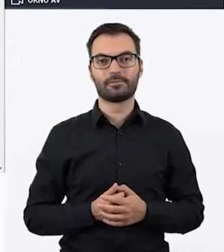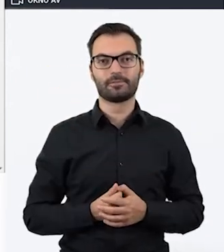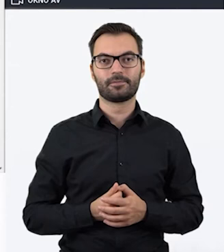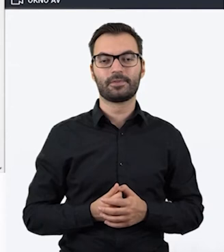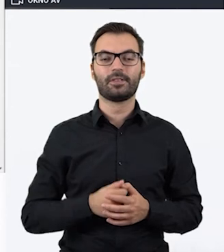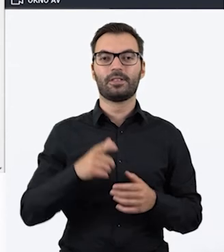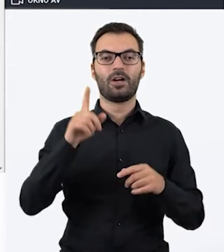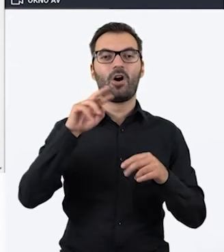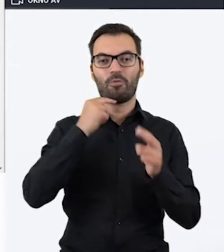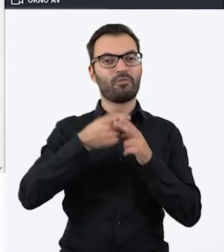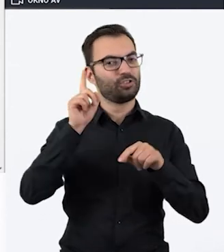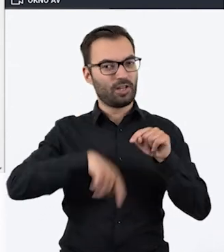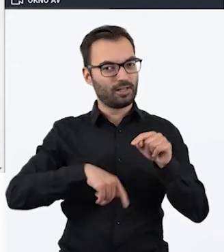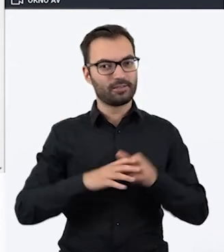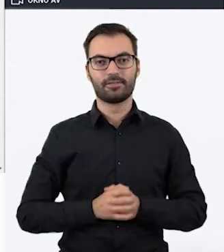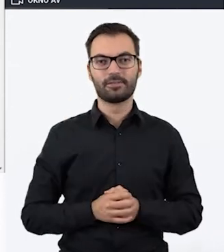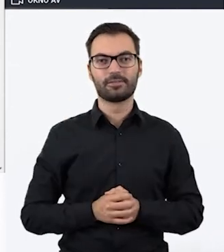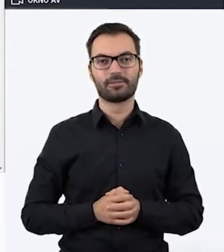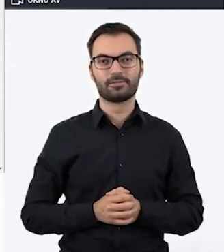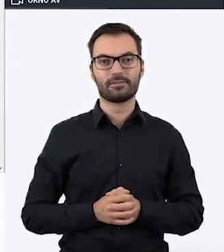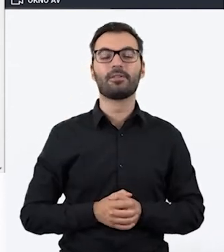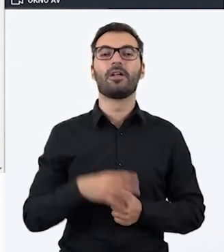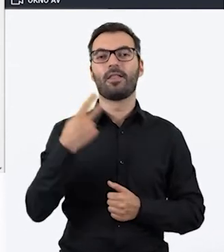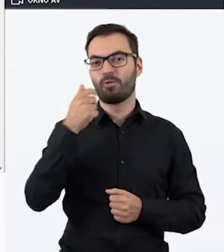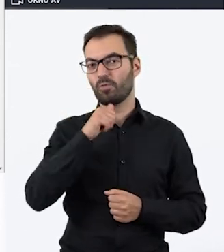odpowiedź. Spróbuj ponownie.